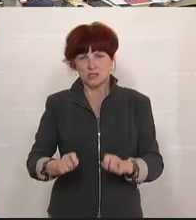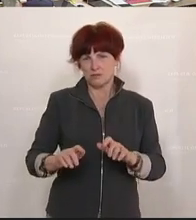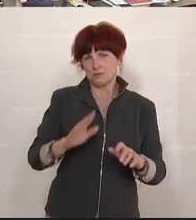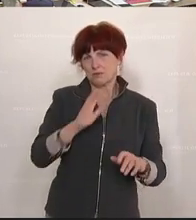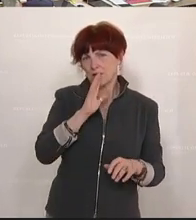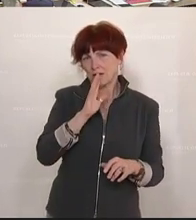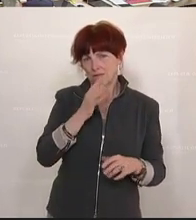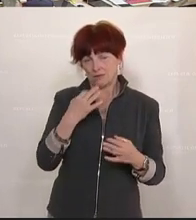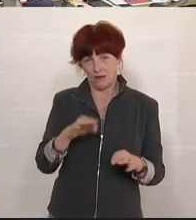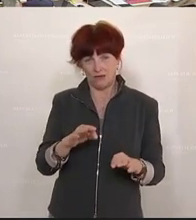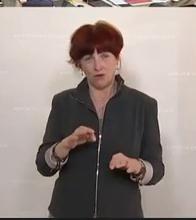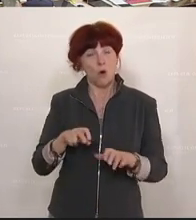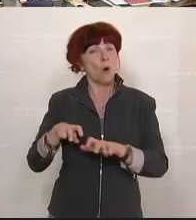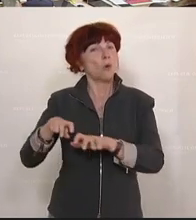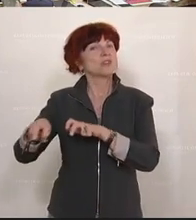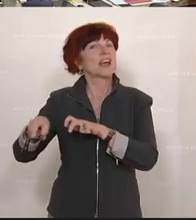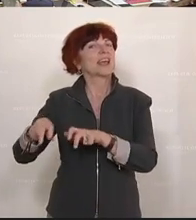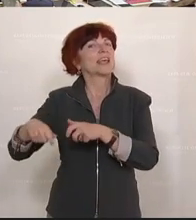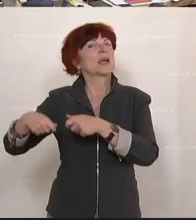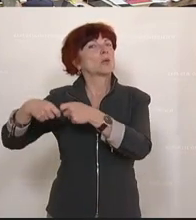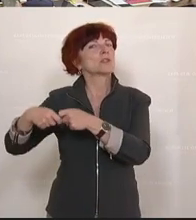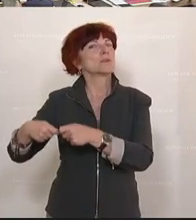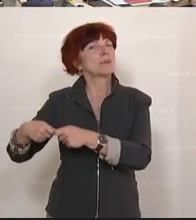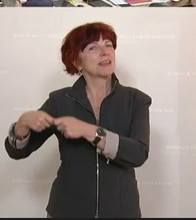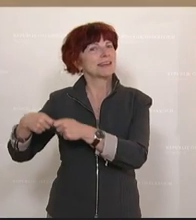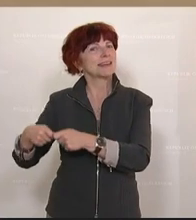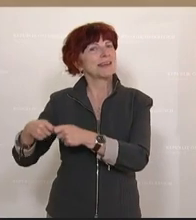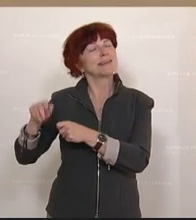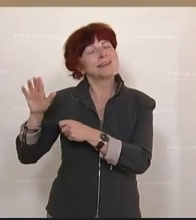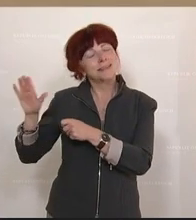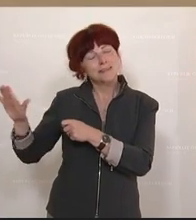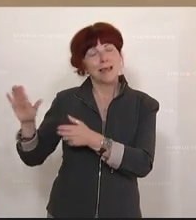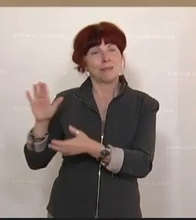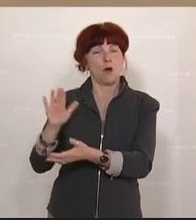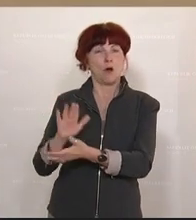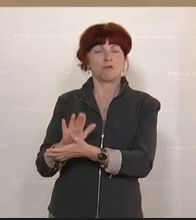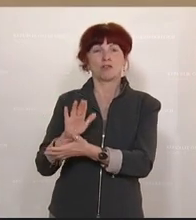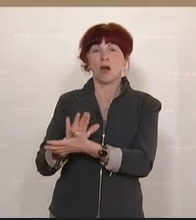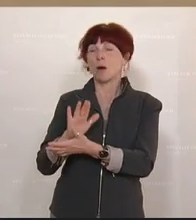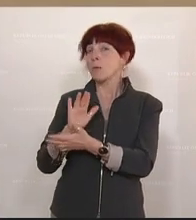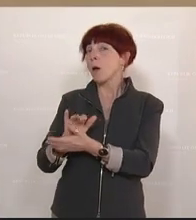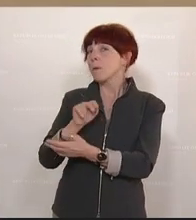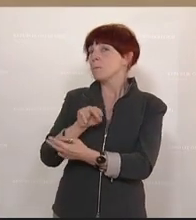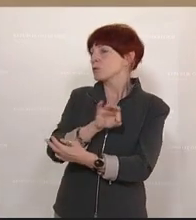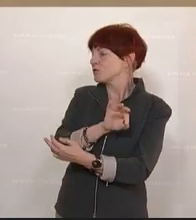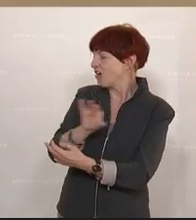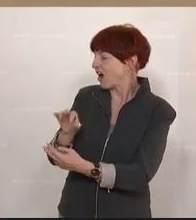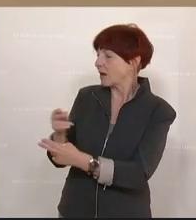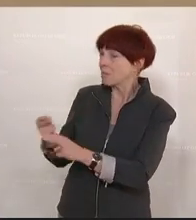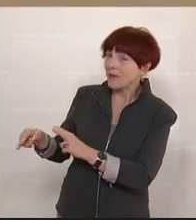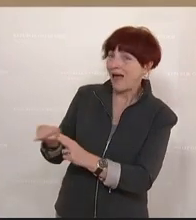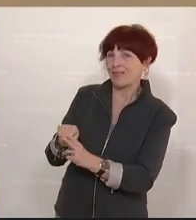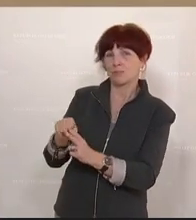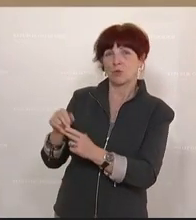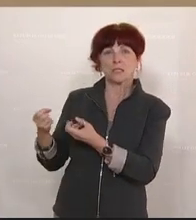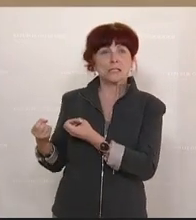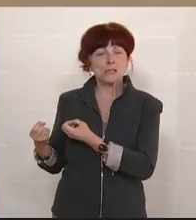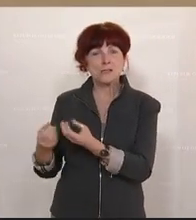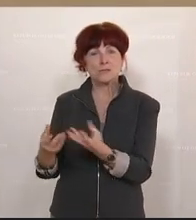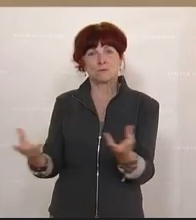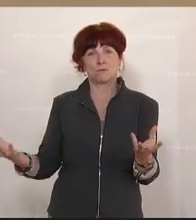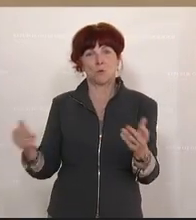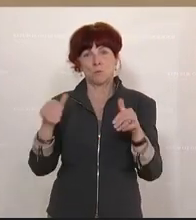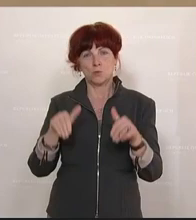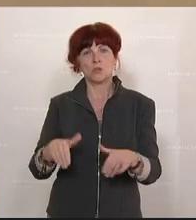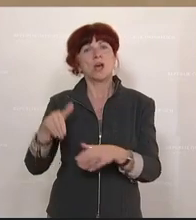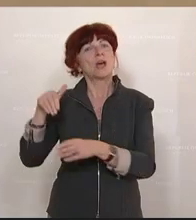Und die Regierungsmitglieder haben die Aufgabe, Rede und Antwort zu stehen, zu informieren darüber, was